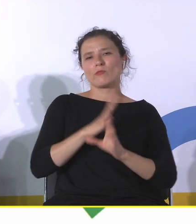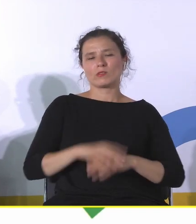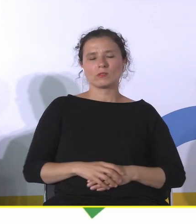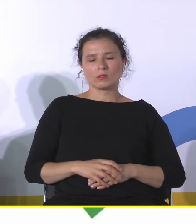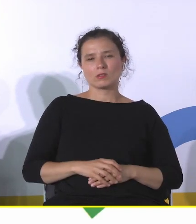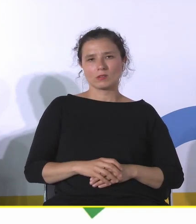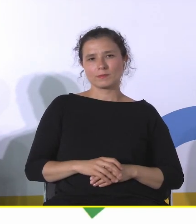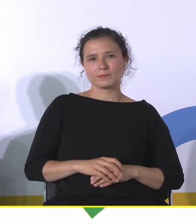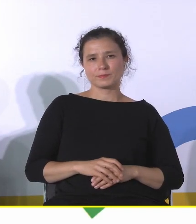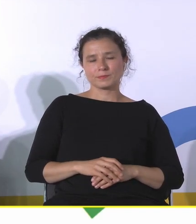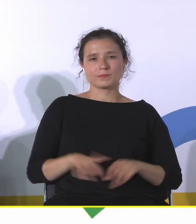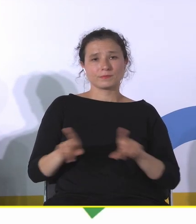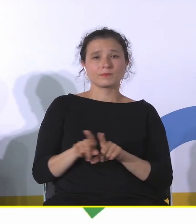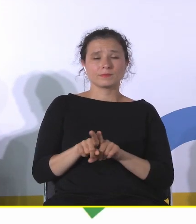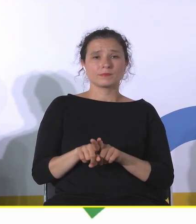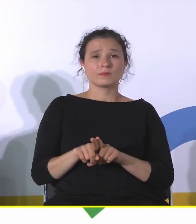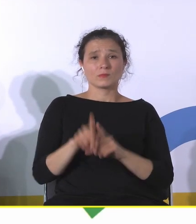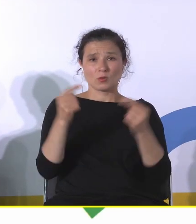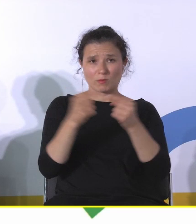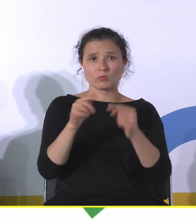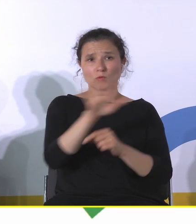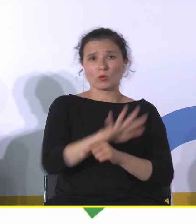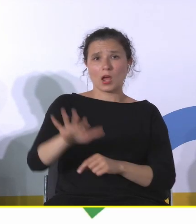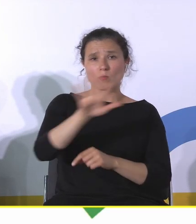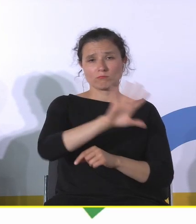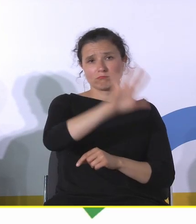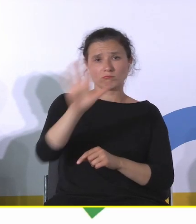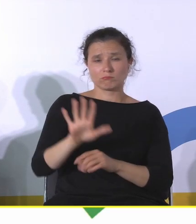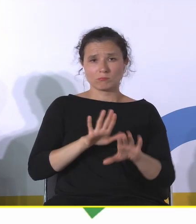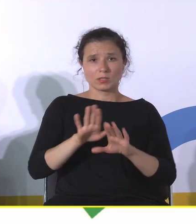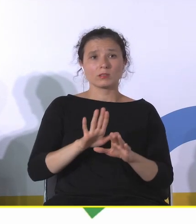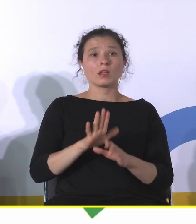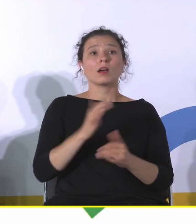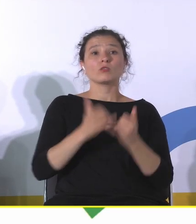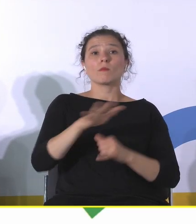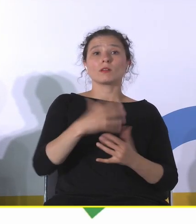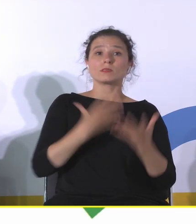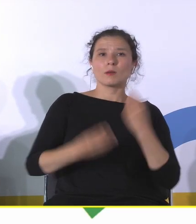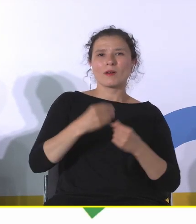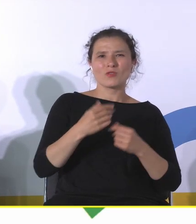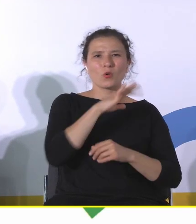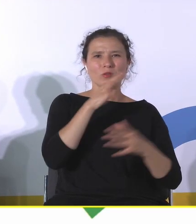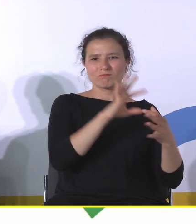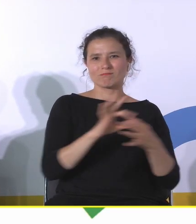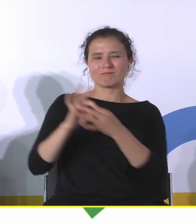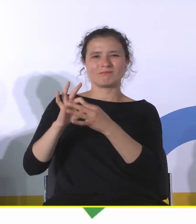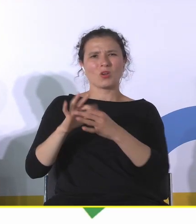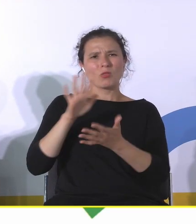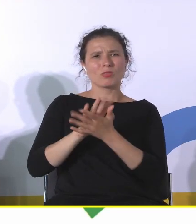również wpisując się jakby w ten krajobraz miejsca, tak, czyli jeżeli jest plac zabaw, to kolorystyka chociażby nawiązuje do typowych kolorów